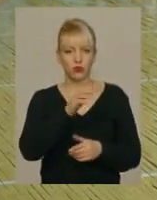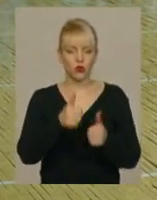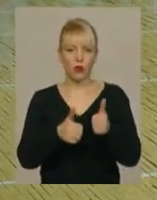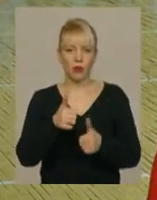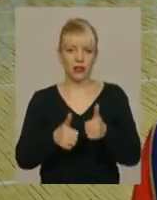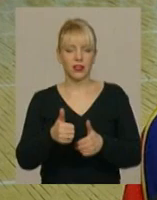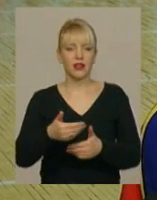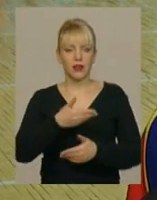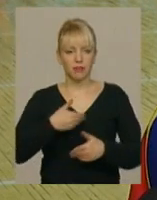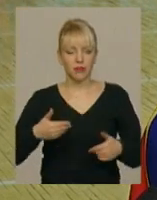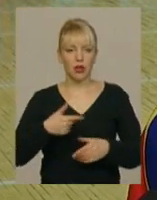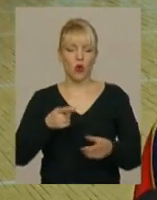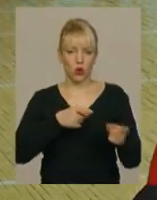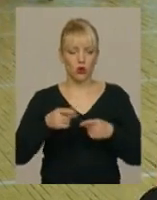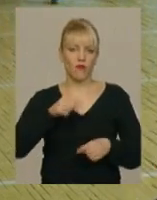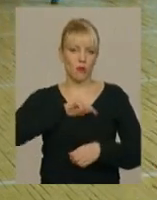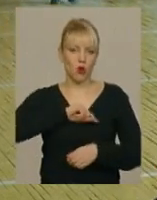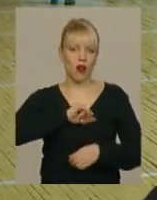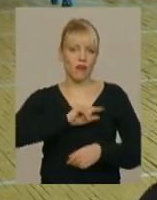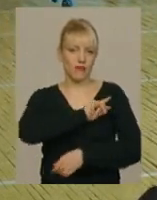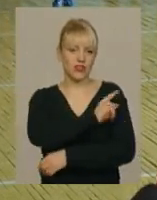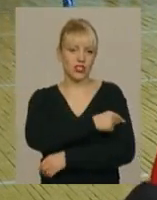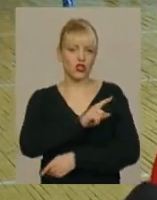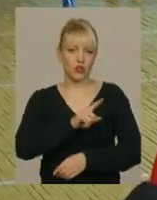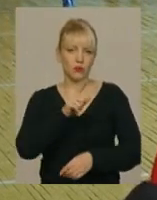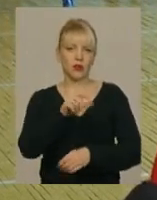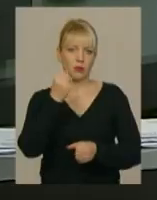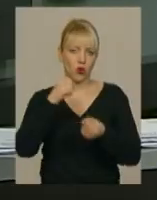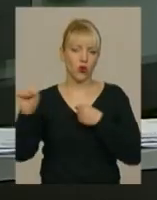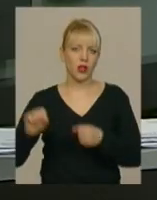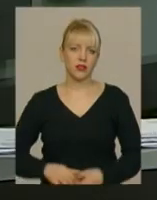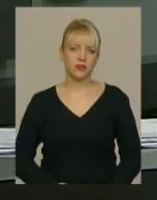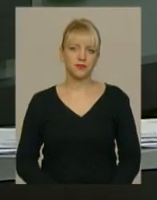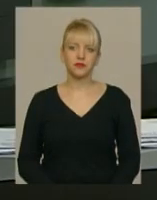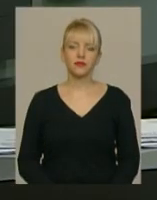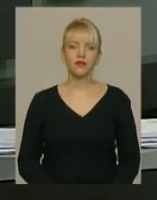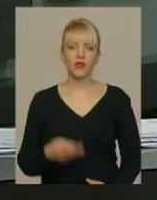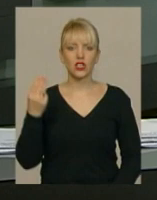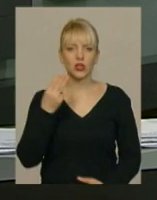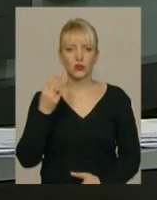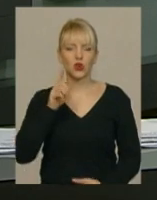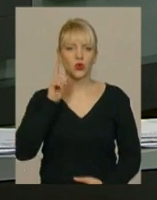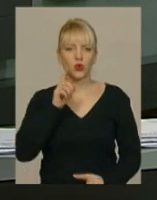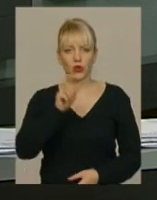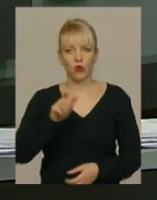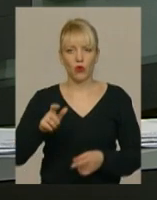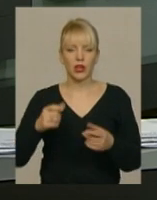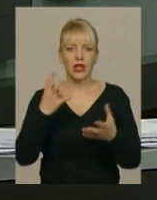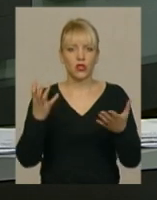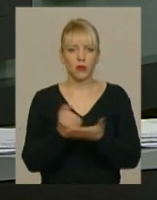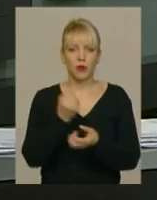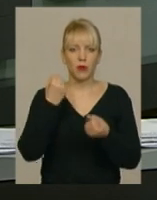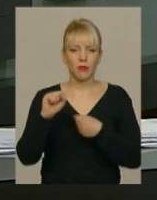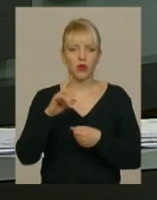готові як морально, так і фізично, щоб їх подавати. Шепетівські юніори здобули перемогу на обласному